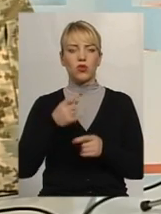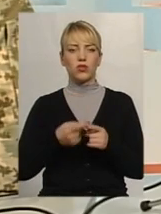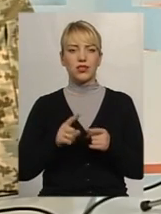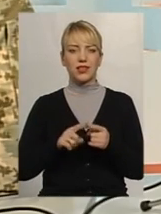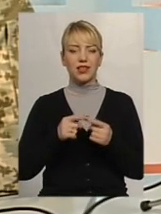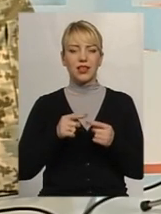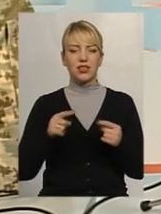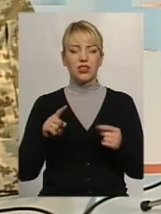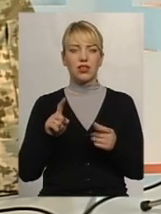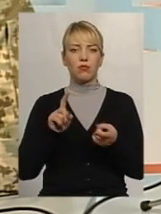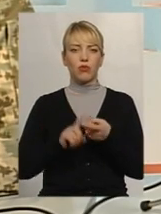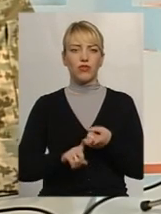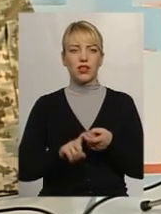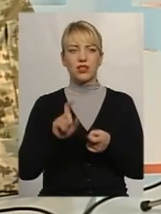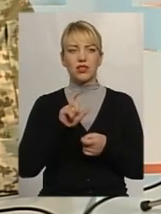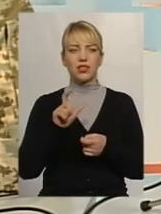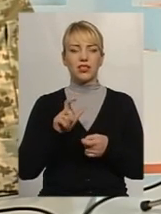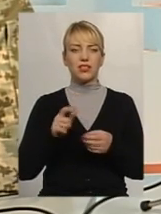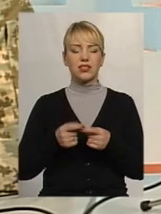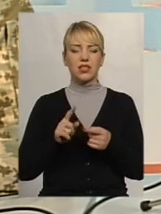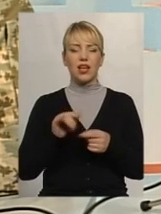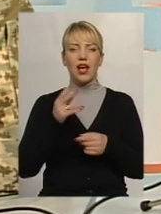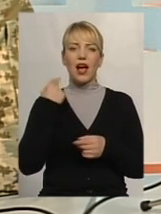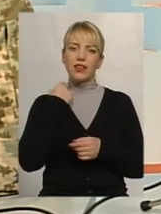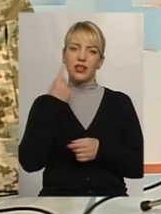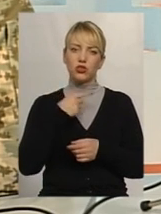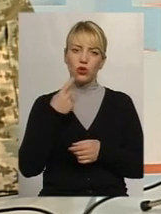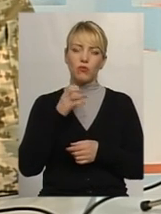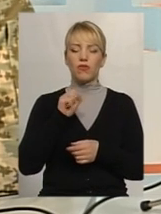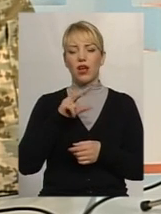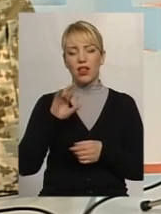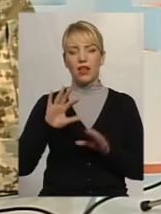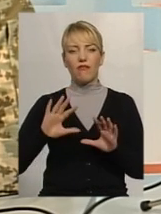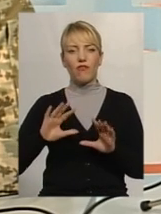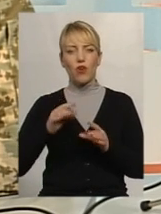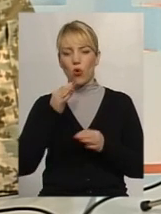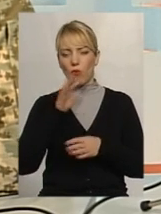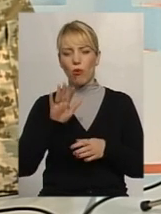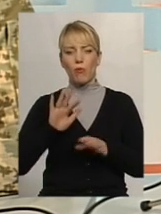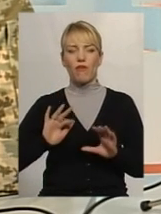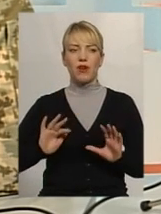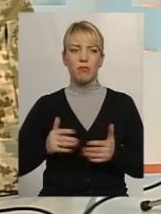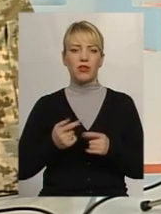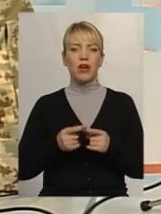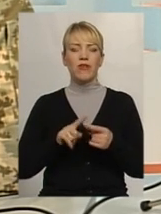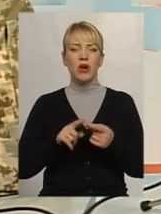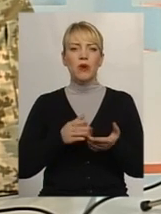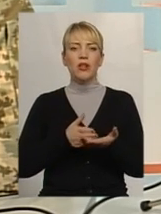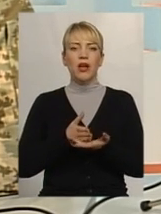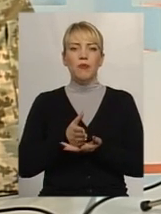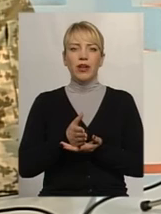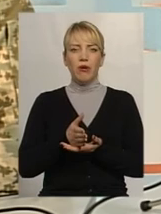пов'язаних, зокрема, з тією ж англійською мовою. Але в будь-якому випадку, це рух в такому ж напрямку, і,